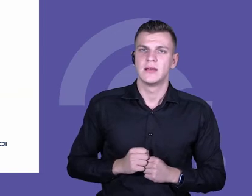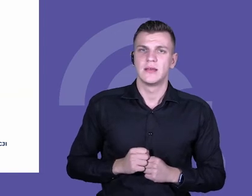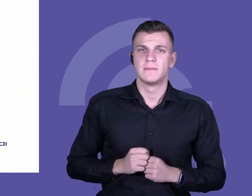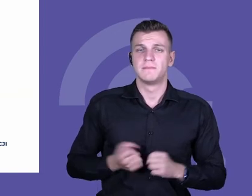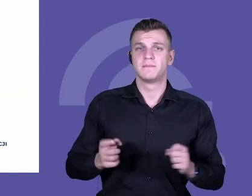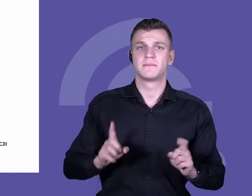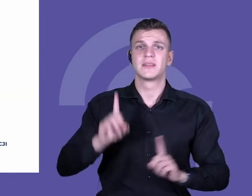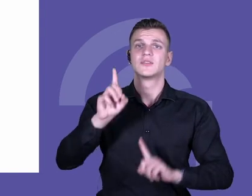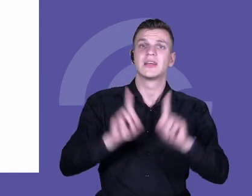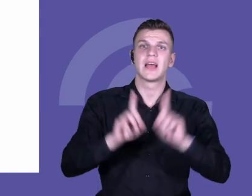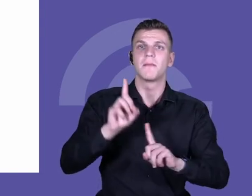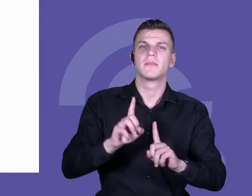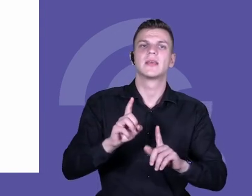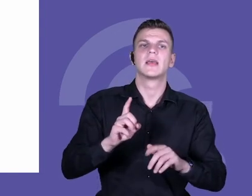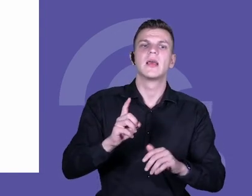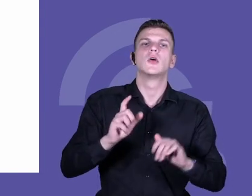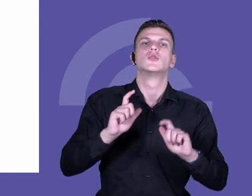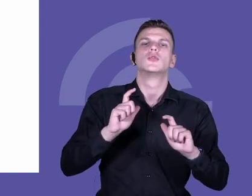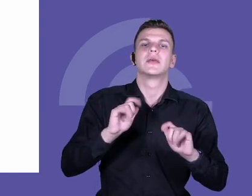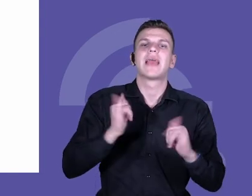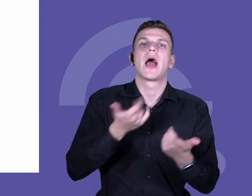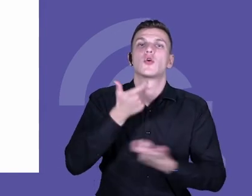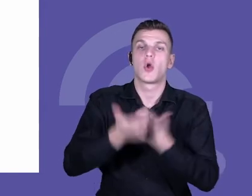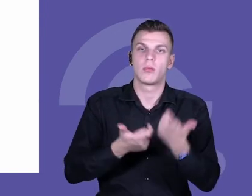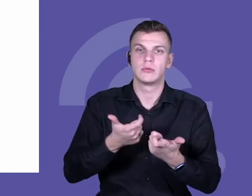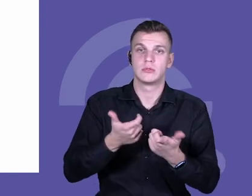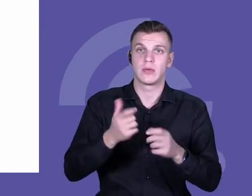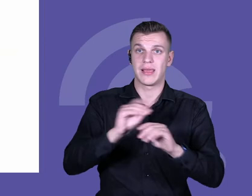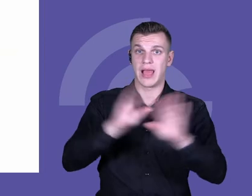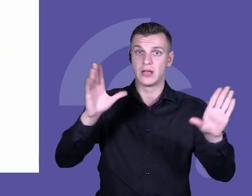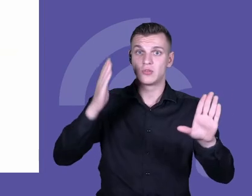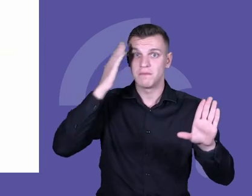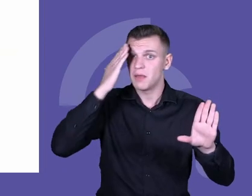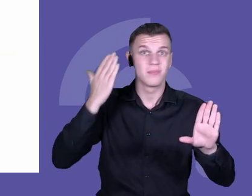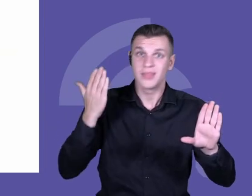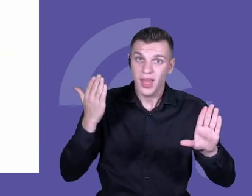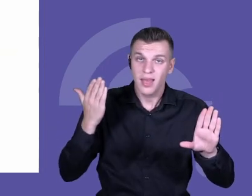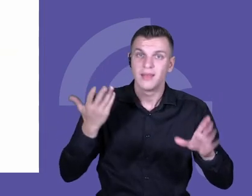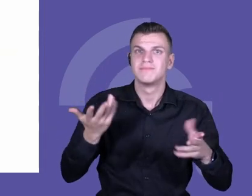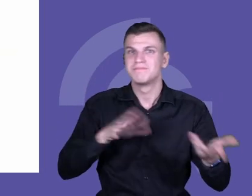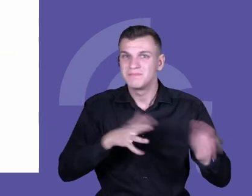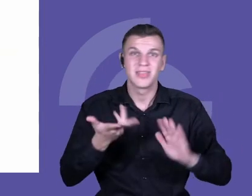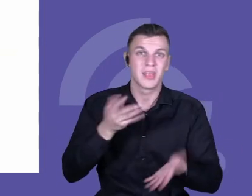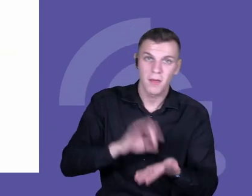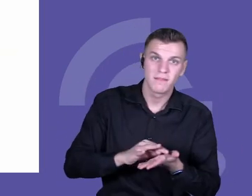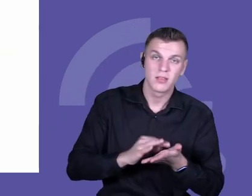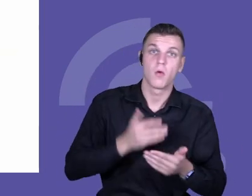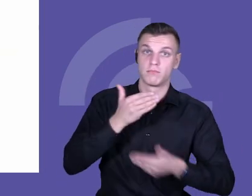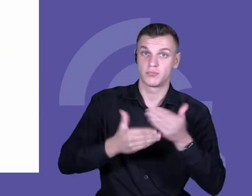zdefiniowanego procesu, w wyniku tej współpracy to jest bardzo mało postępy. Jeszcze powiem